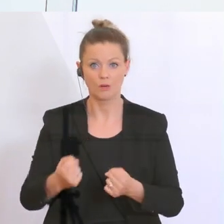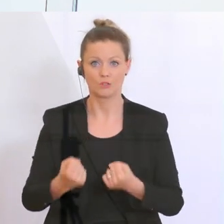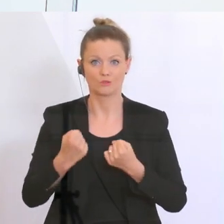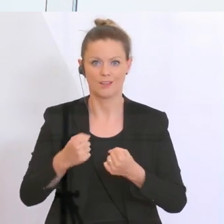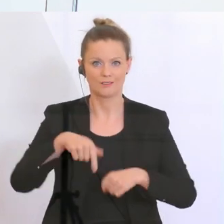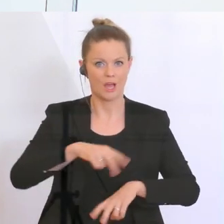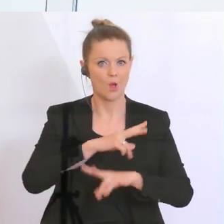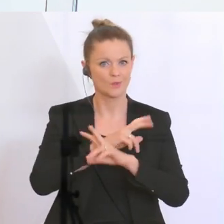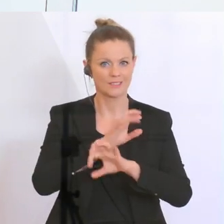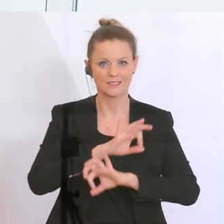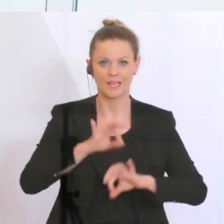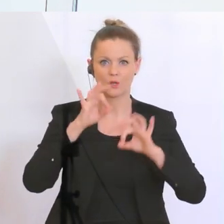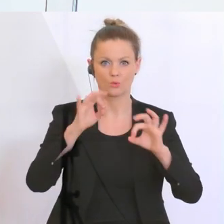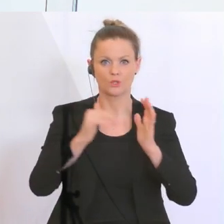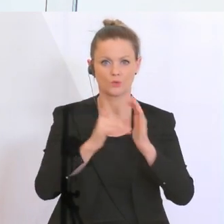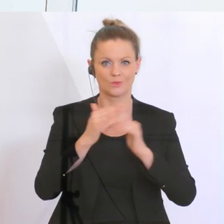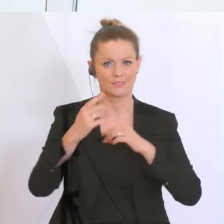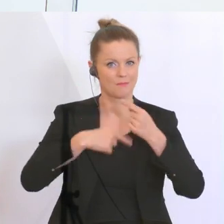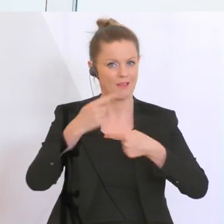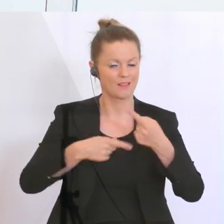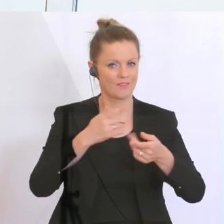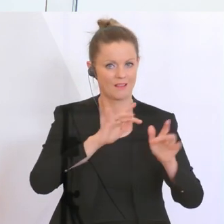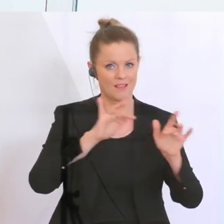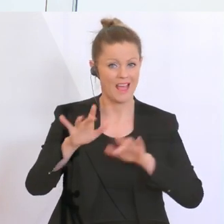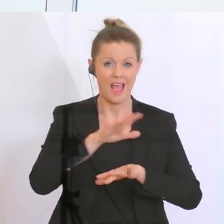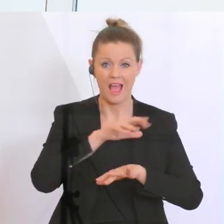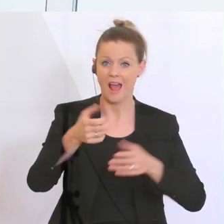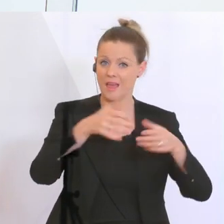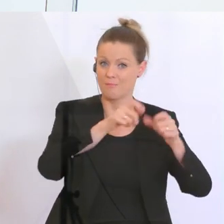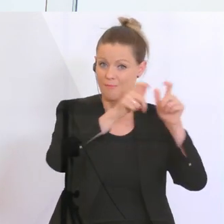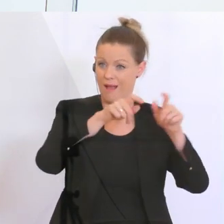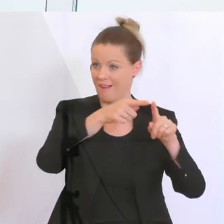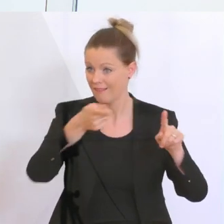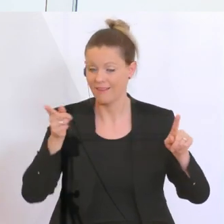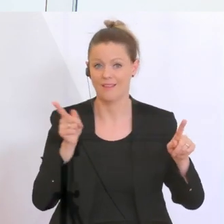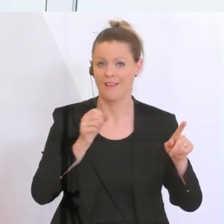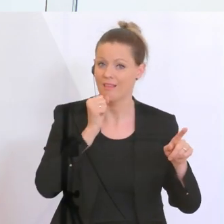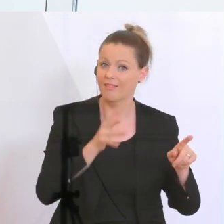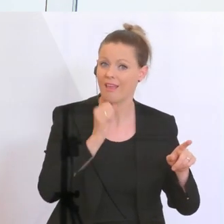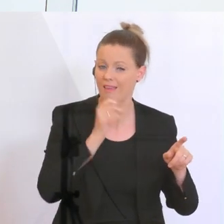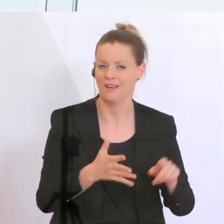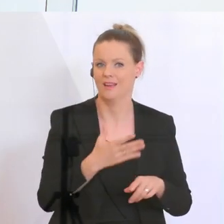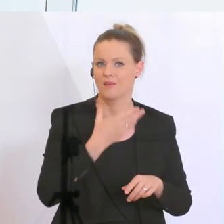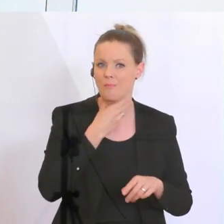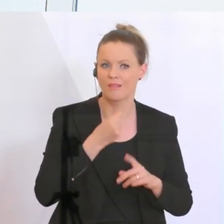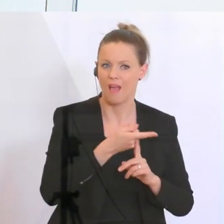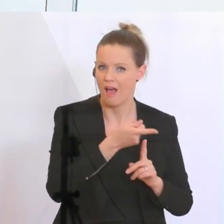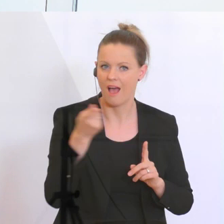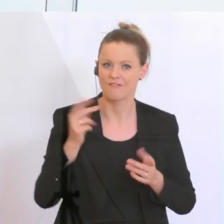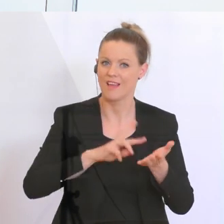System entwickelt, wo alle Banken in der Lage sind, die täglichen Bedürfnisse im